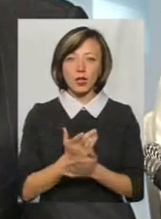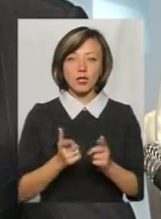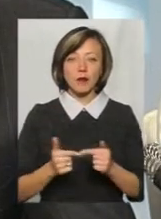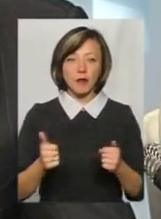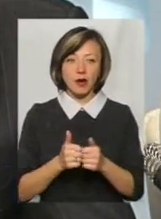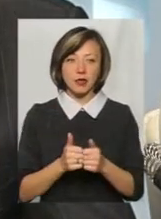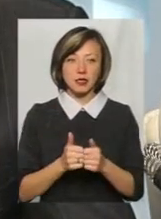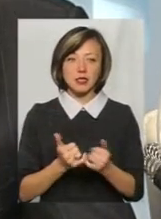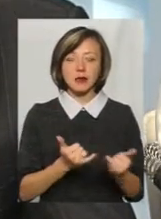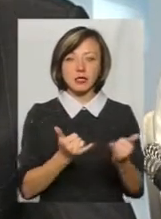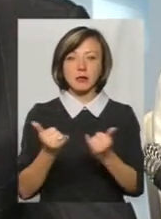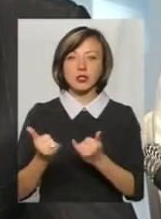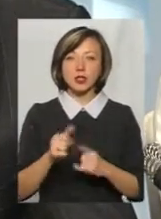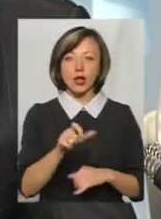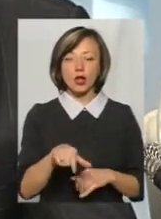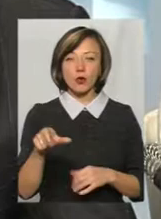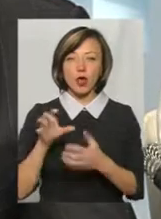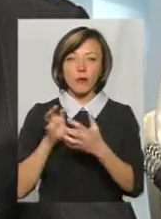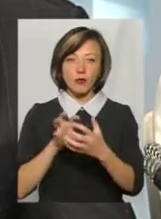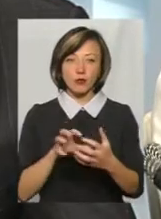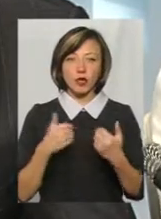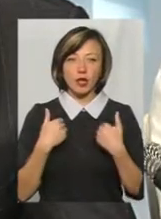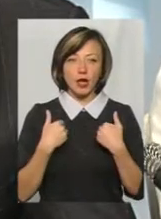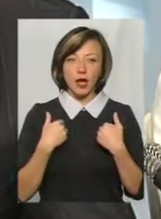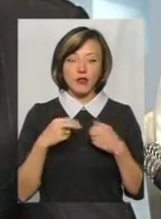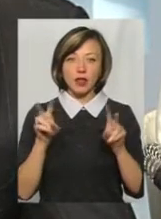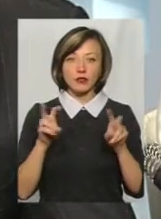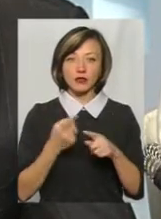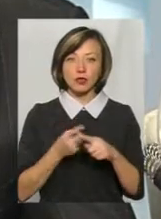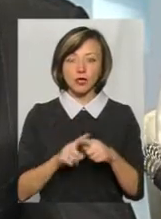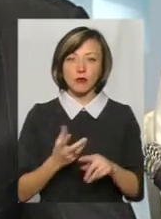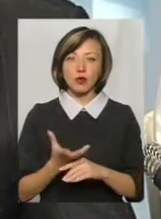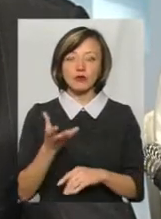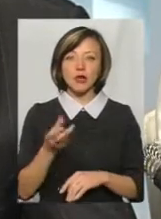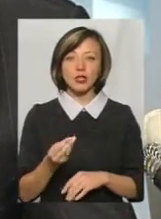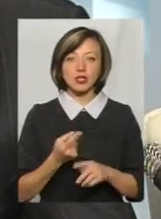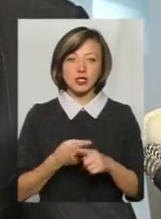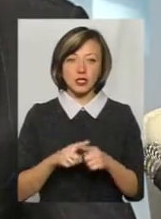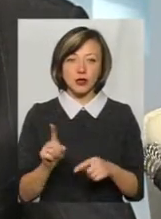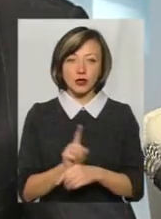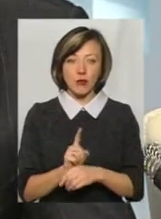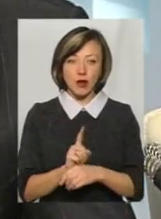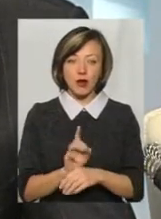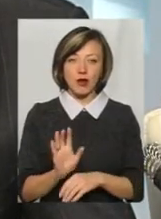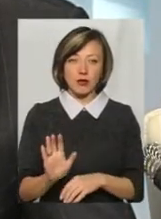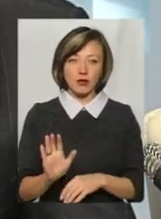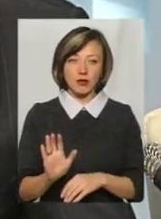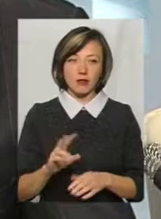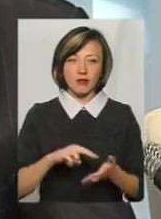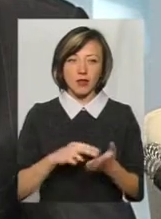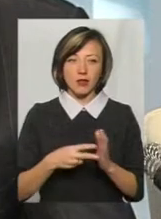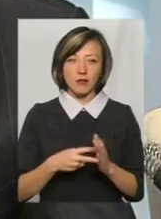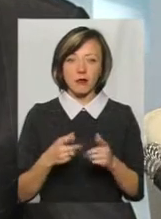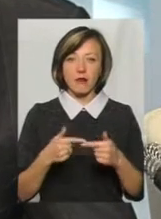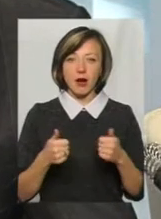там забезпечила людям автобус, то я не назву це проплаченістю. Це нормально в плані, що